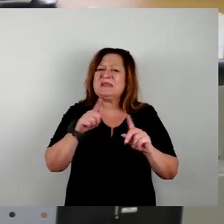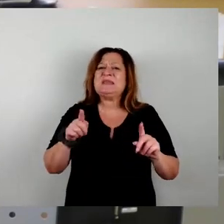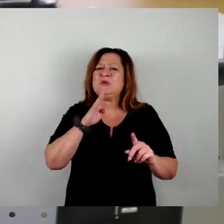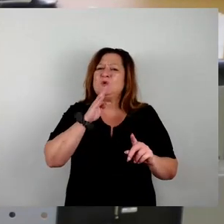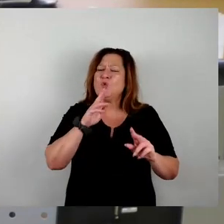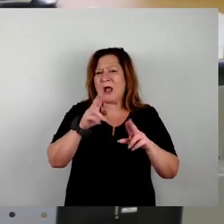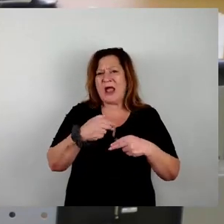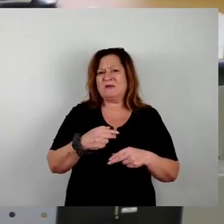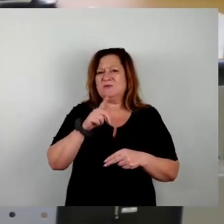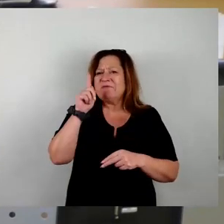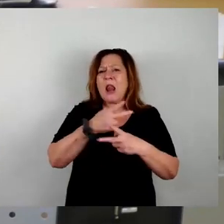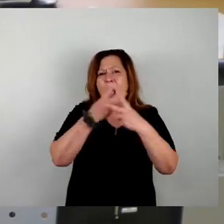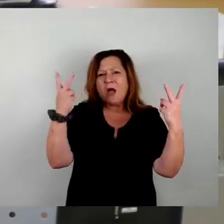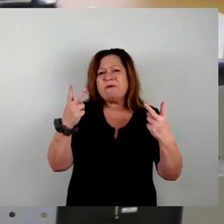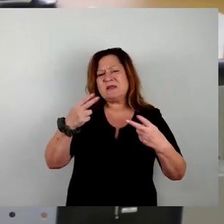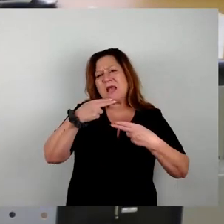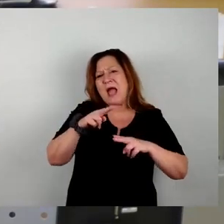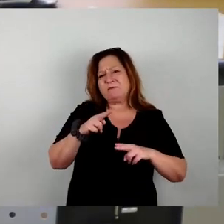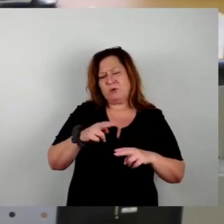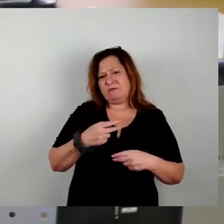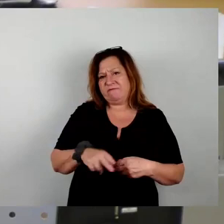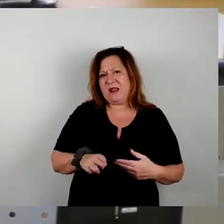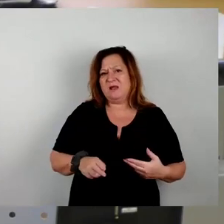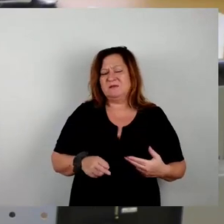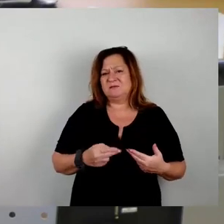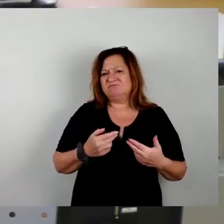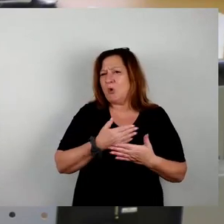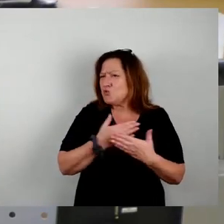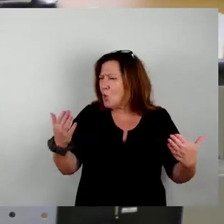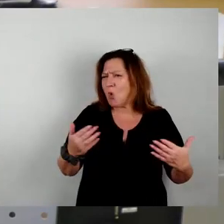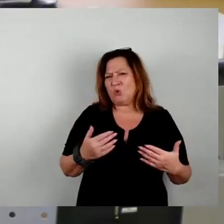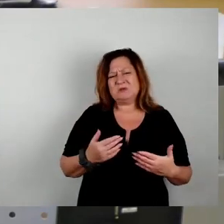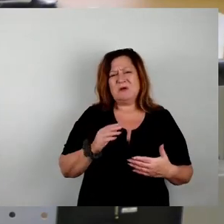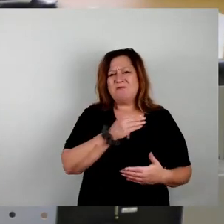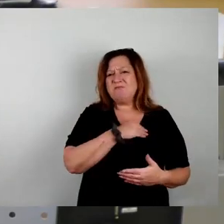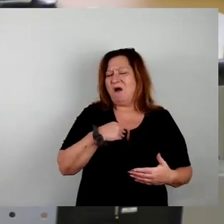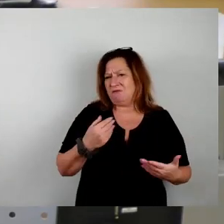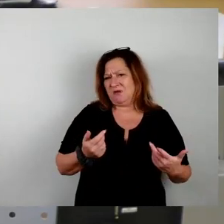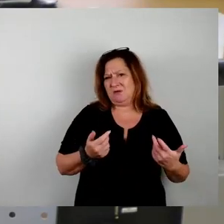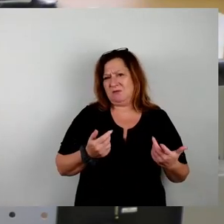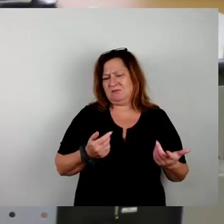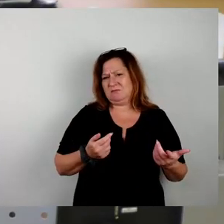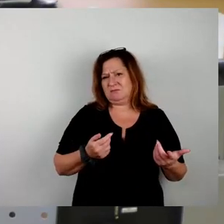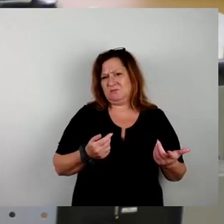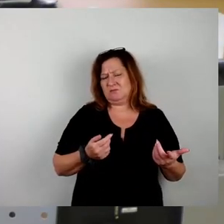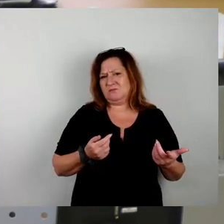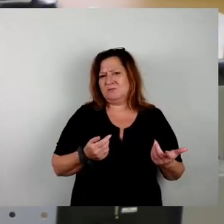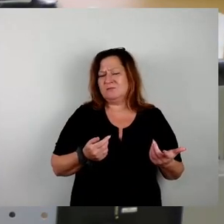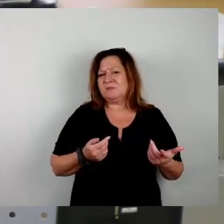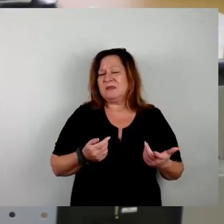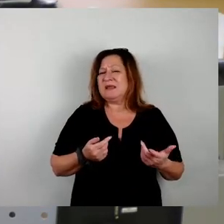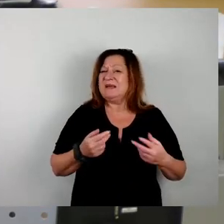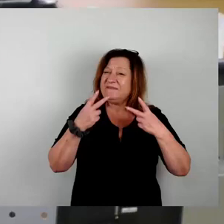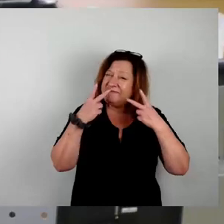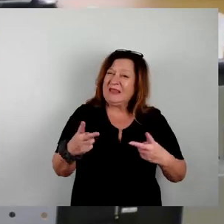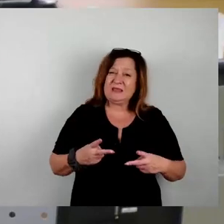Und da gibt es nach wie vor ein Manko und eine Lücke, die gefüllt werden muss. Die entscheidende Frage, mit der